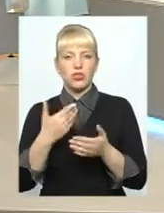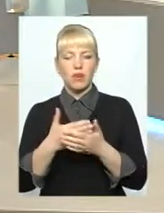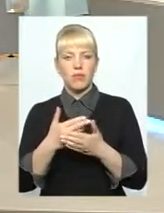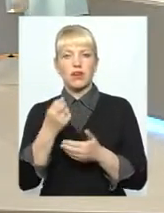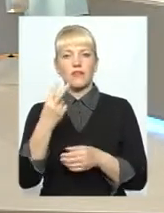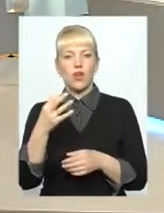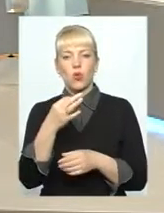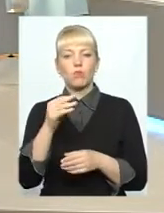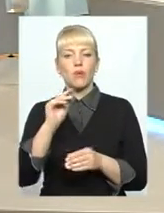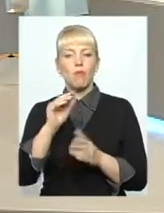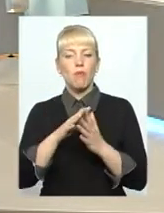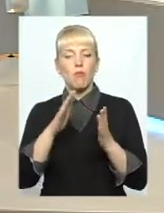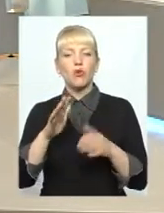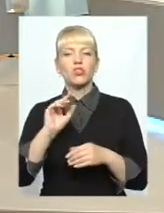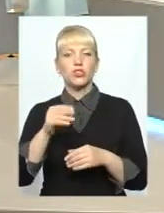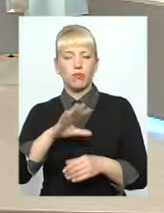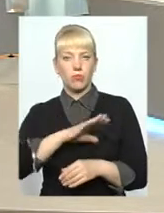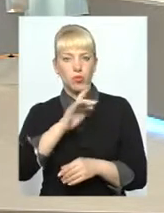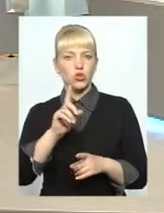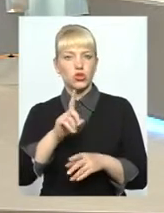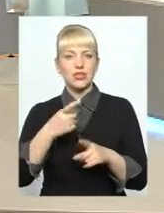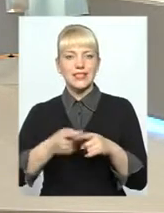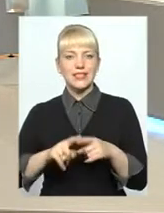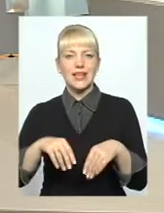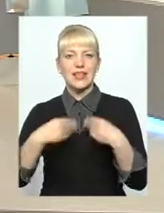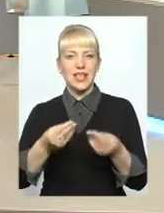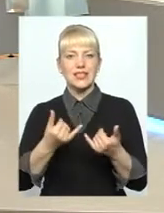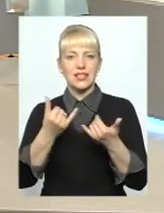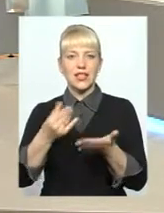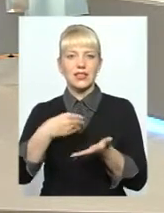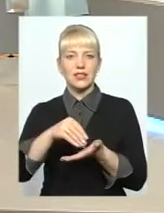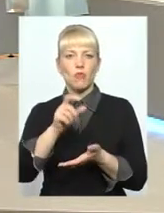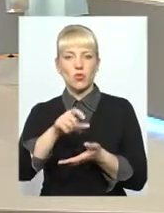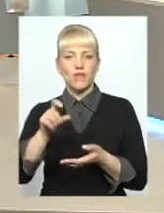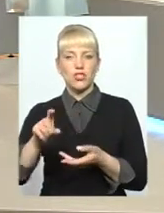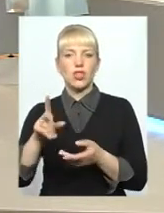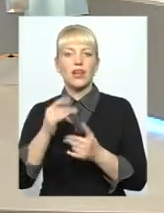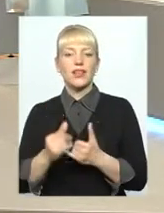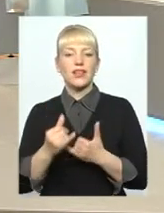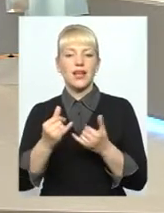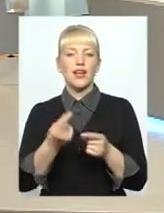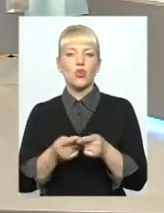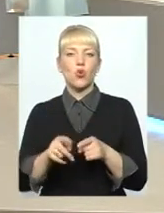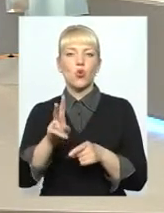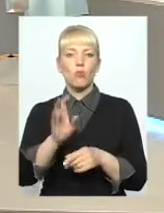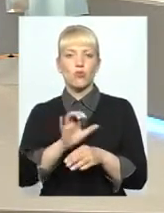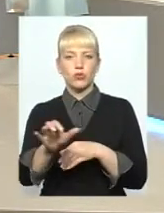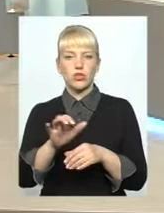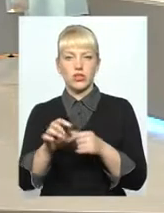більше, ніж бобо. Що це дасть для споживача, для того, кому ви постачаєте послуги?